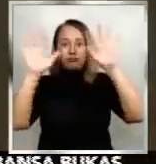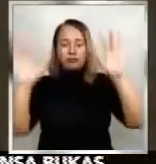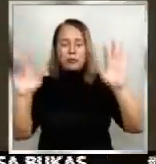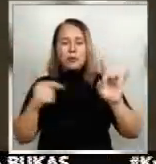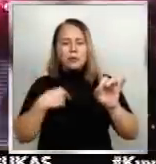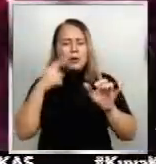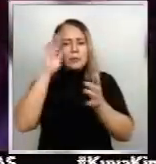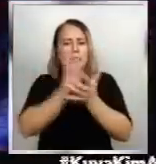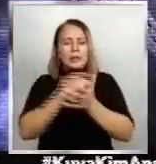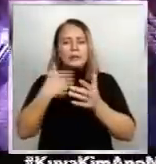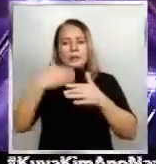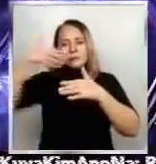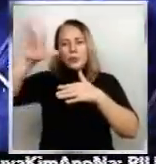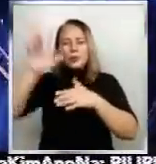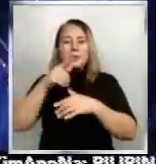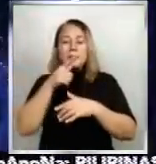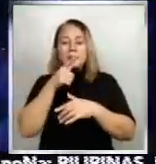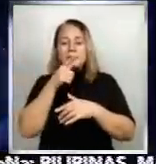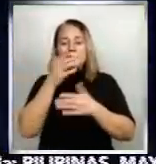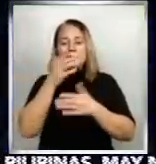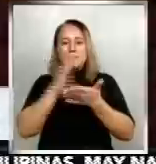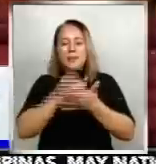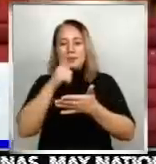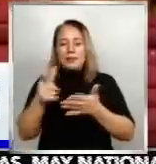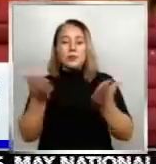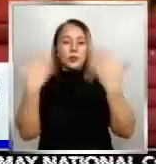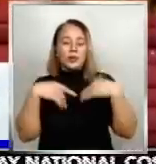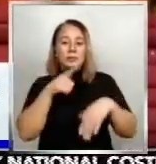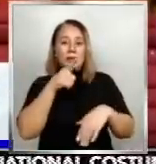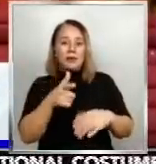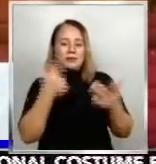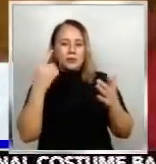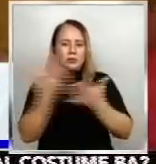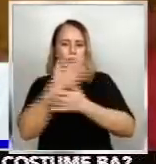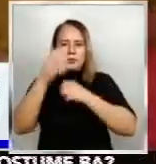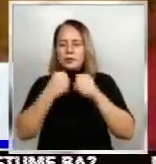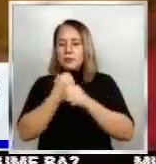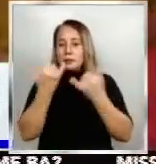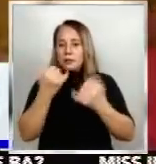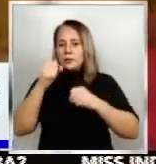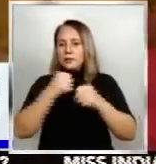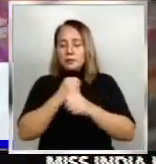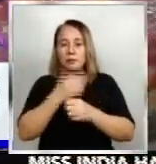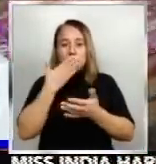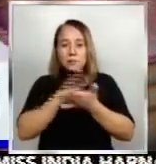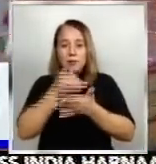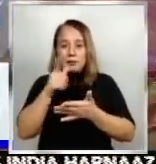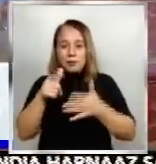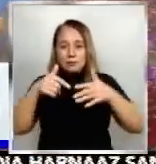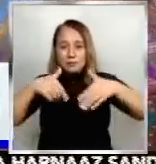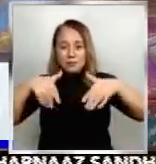pambugaw ng malas at pang-welcome ng buenas sa bagong taon. Pero ngayong taon, hindi lang daw malas ang naisitaboy ng mga parokyanong hindi